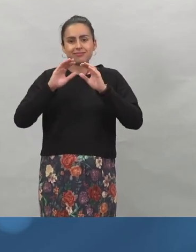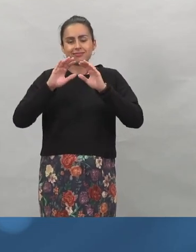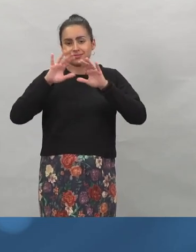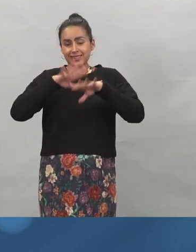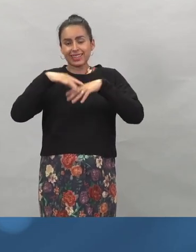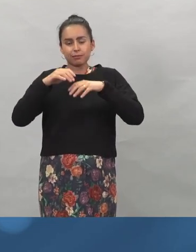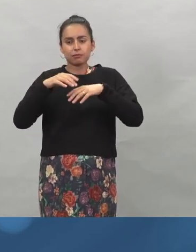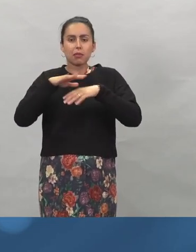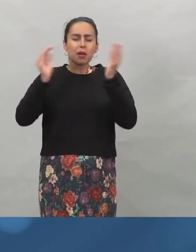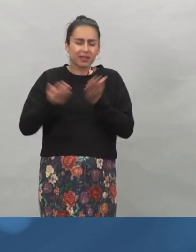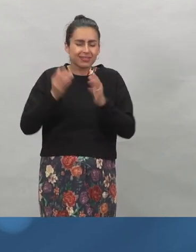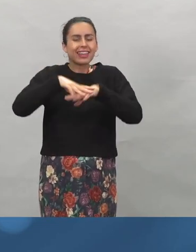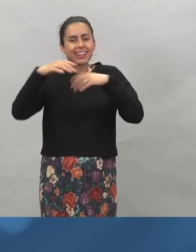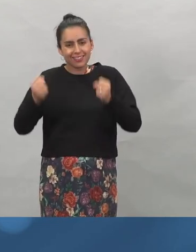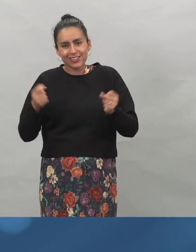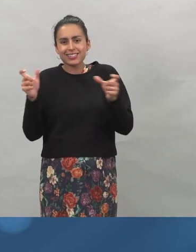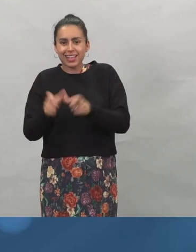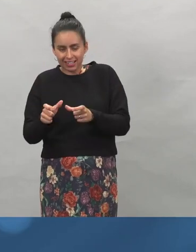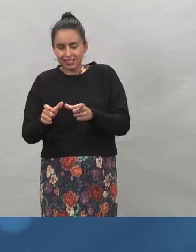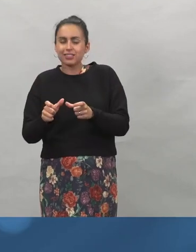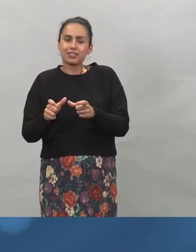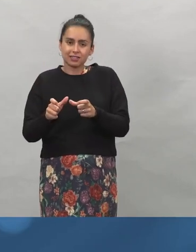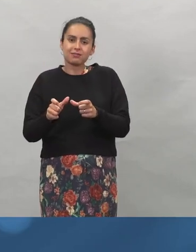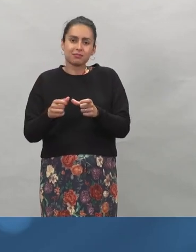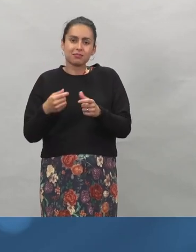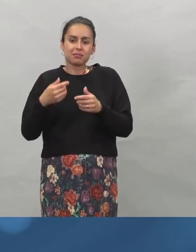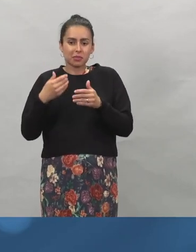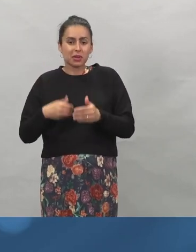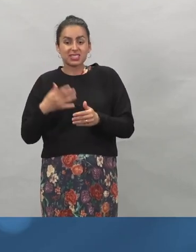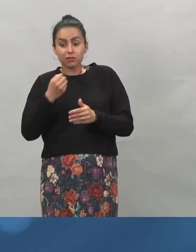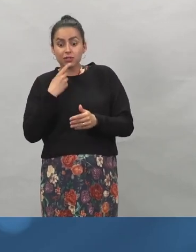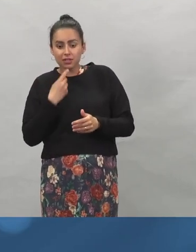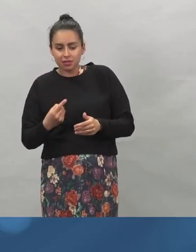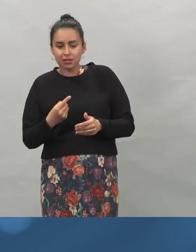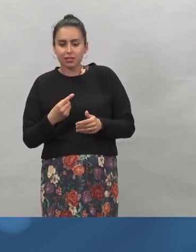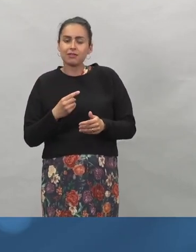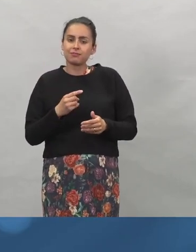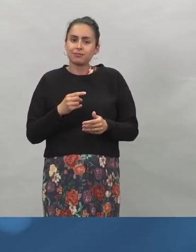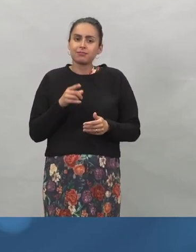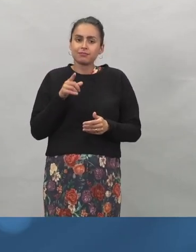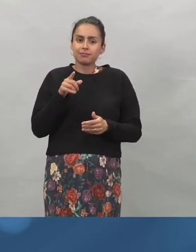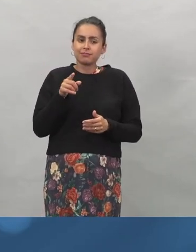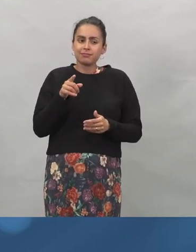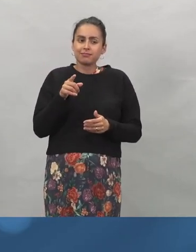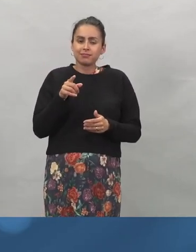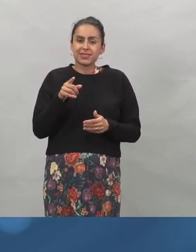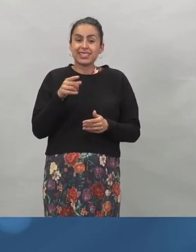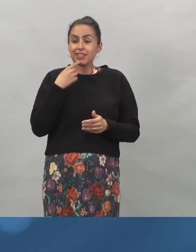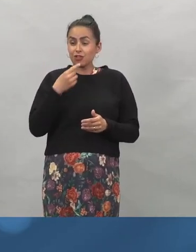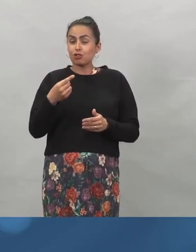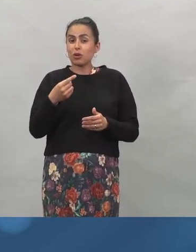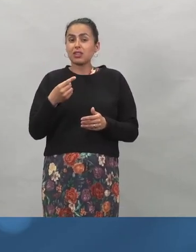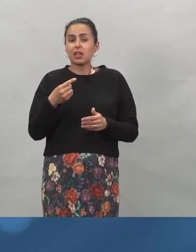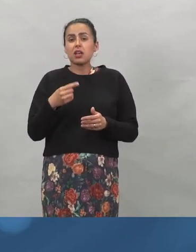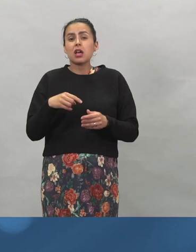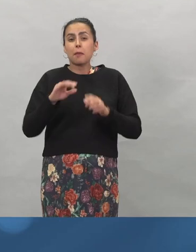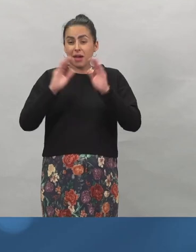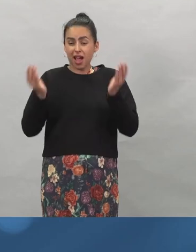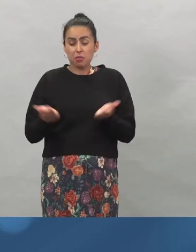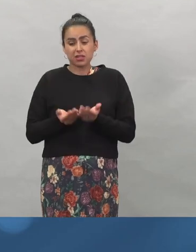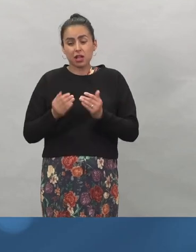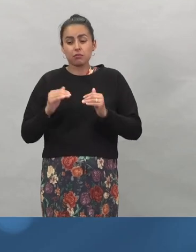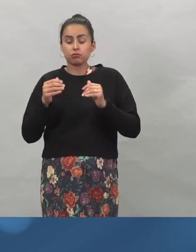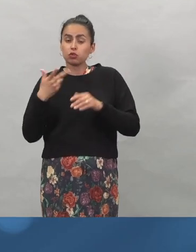Tedros, pääjohtaja, on sanonut hyvinkin kovistellen, että kun maailman rokotuskattavuus on niinkin